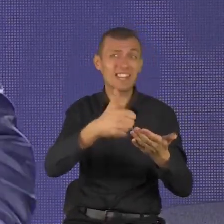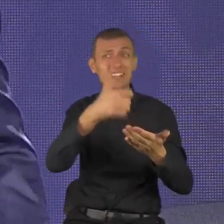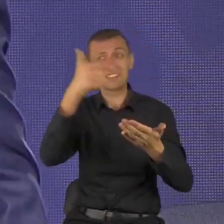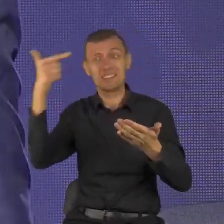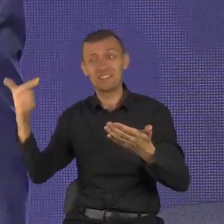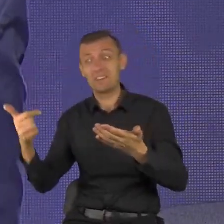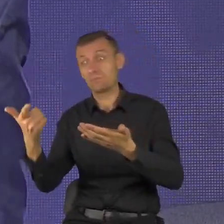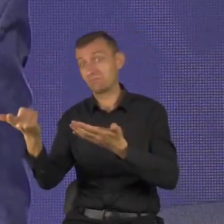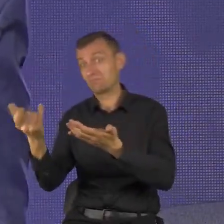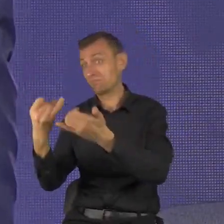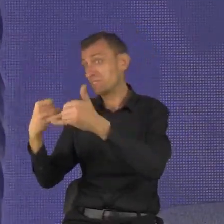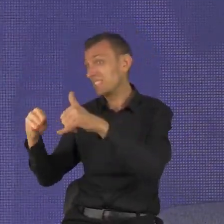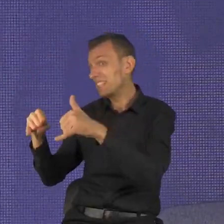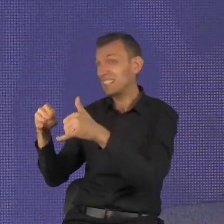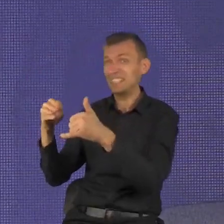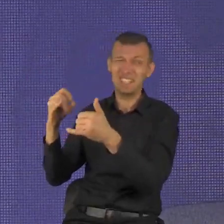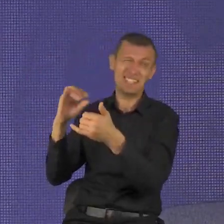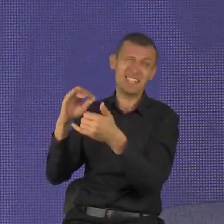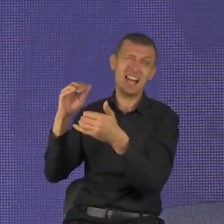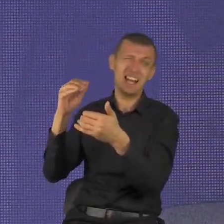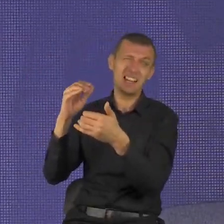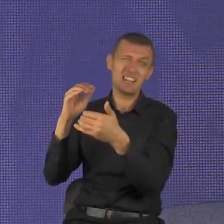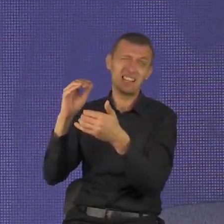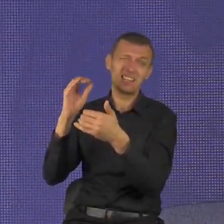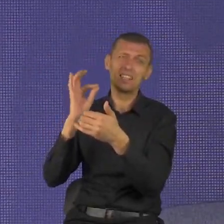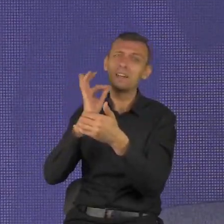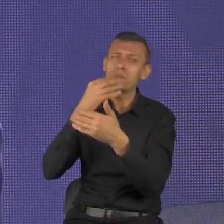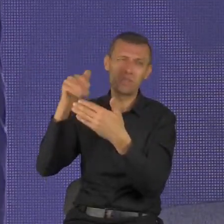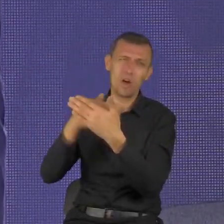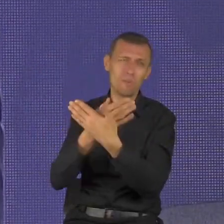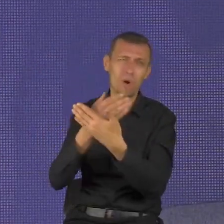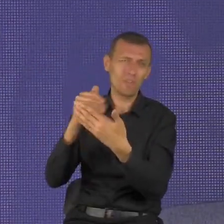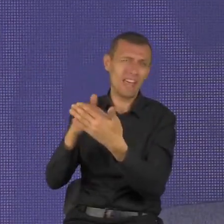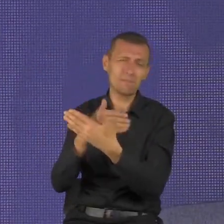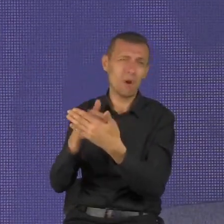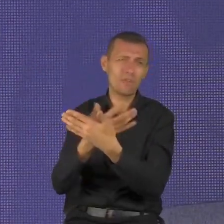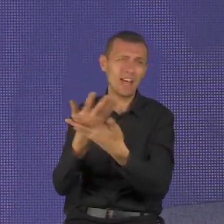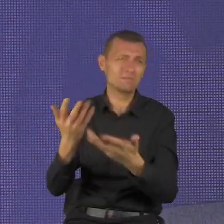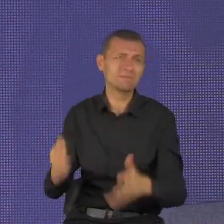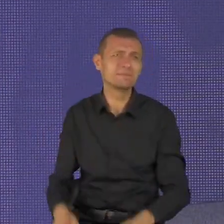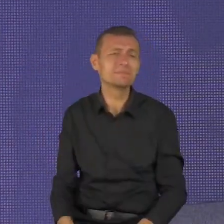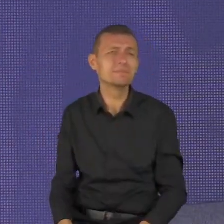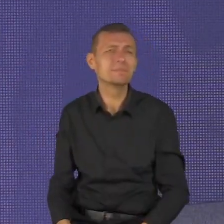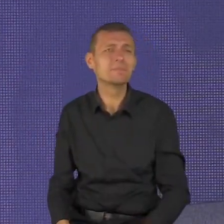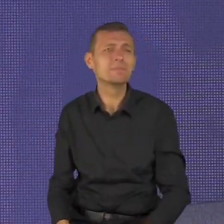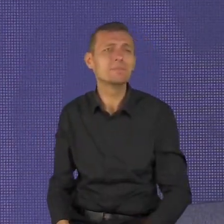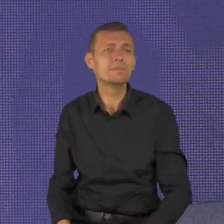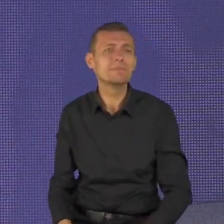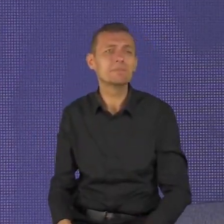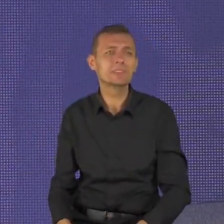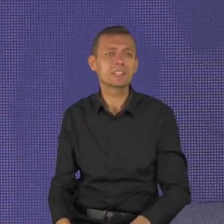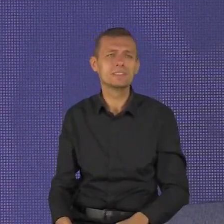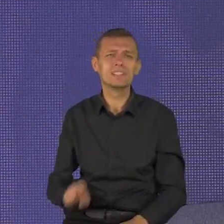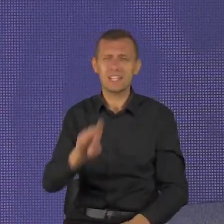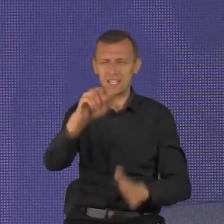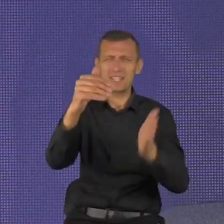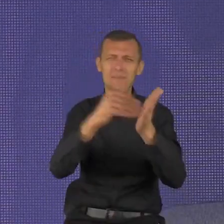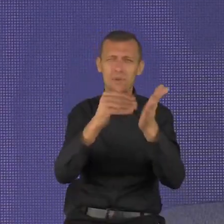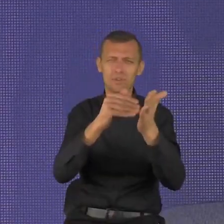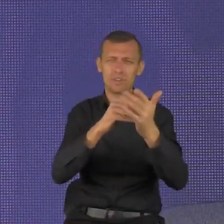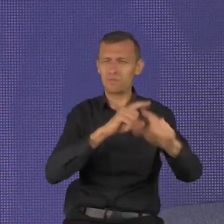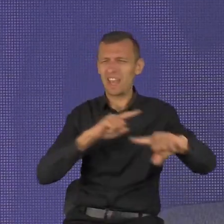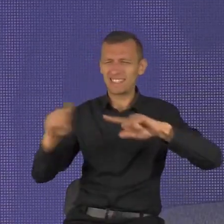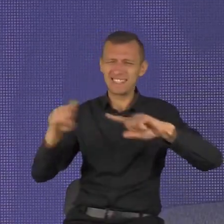społecznego. Albo jeszcze inny gadżet. Nie potrzebujesz symbolów statusu społecznego, żeby się